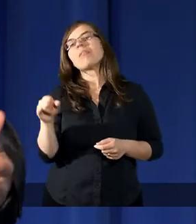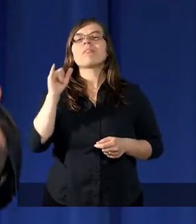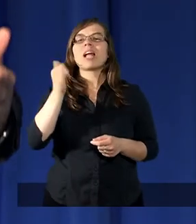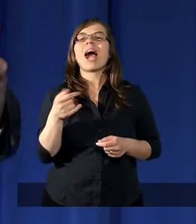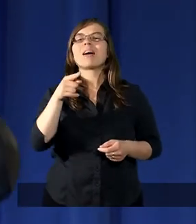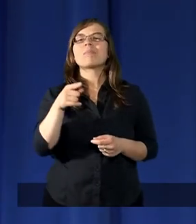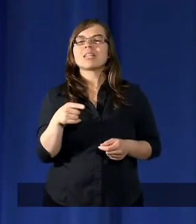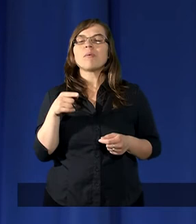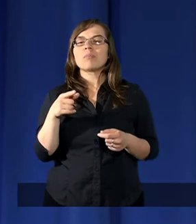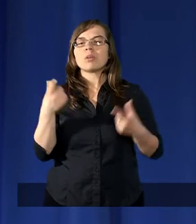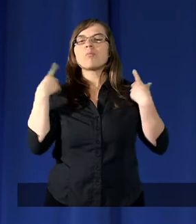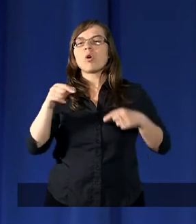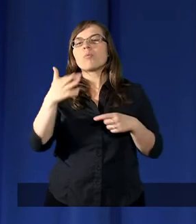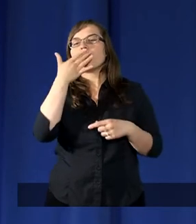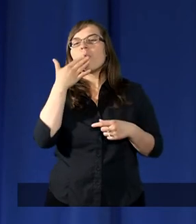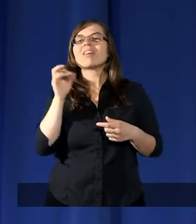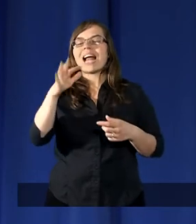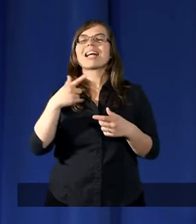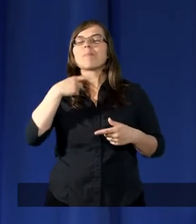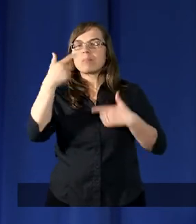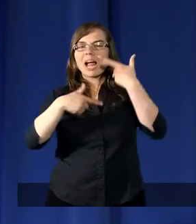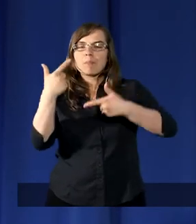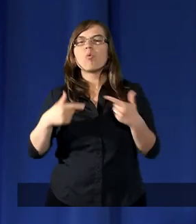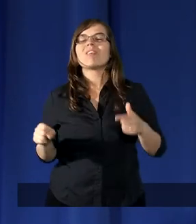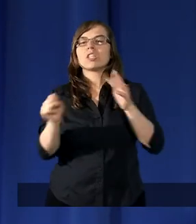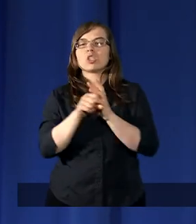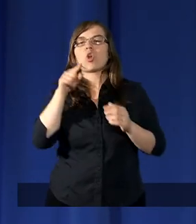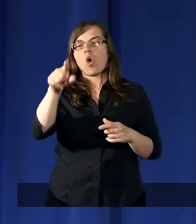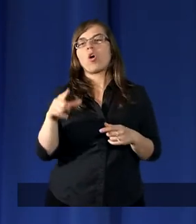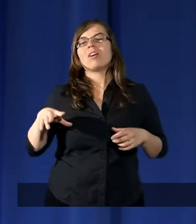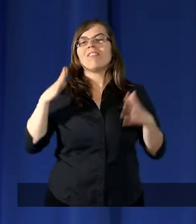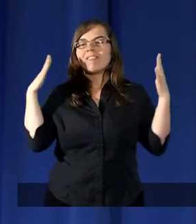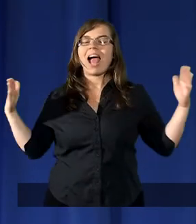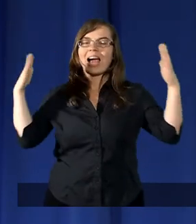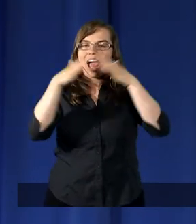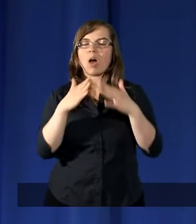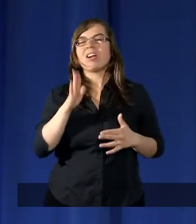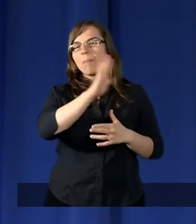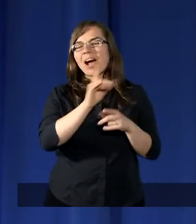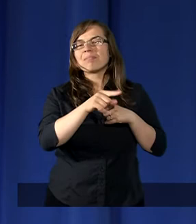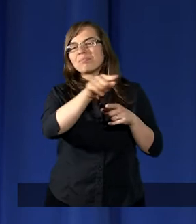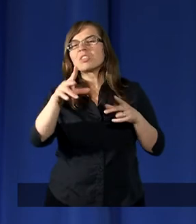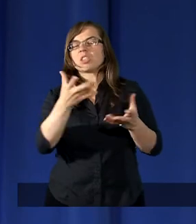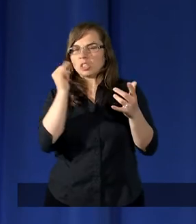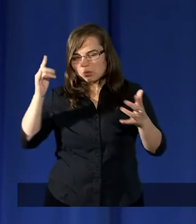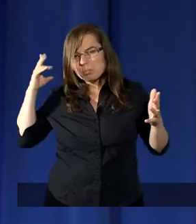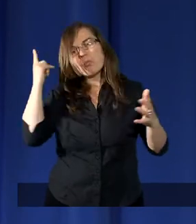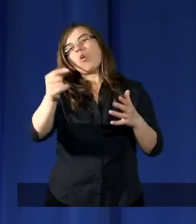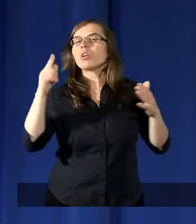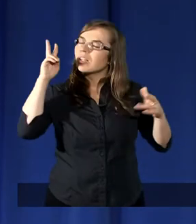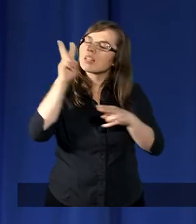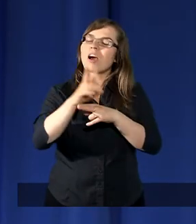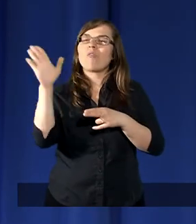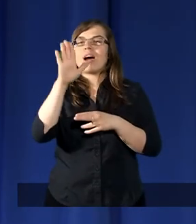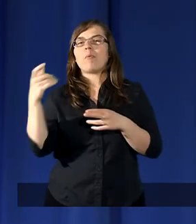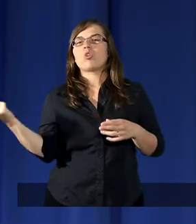bo w takim języku masz przemówić do Faraona i poszedł. Ja